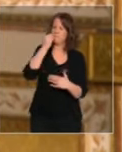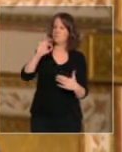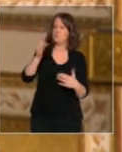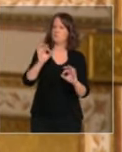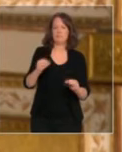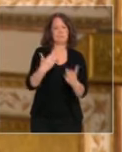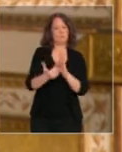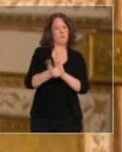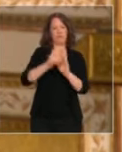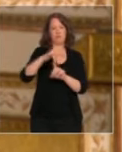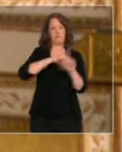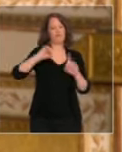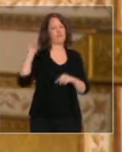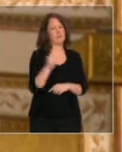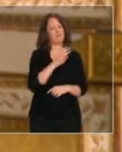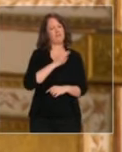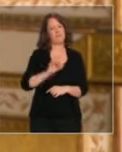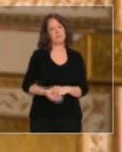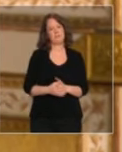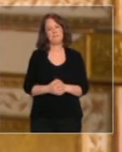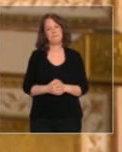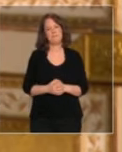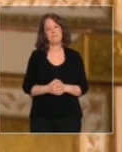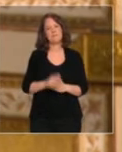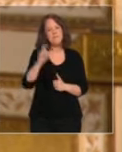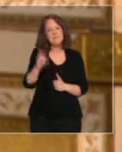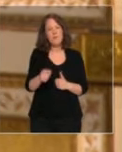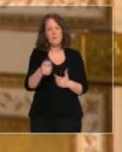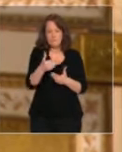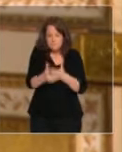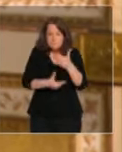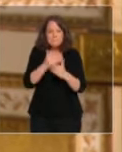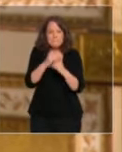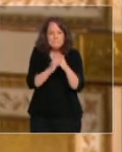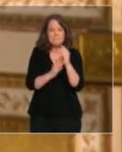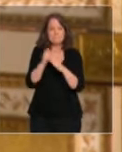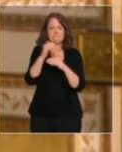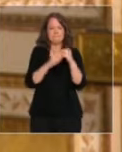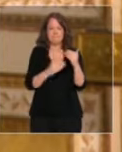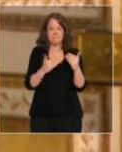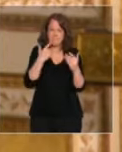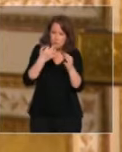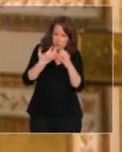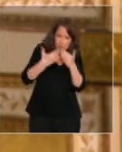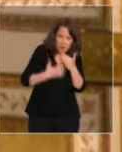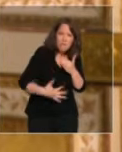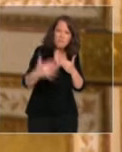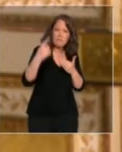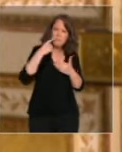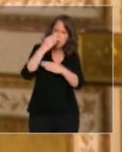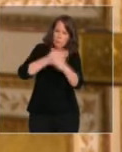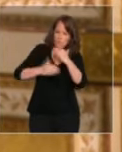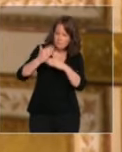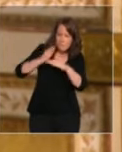Il nous faudra bâtir une stratégie où nous retrouverons le temps long, la possibilité de planifier la